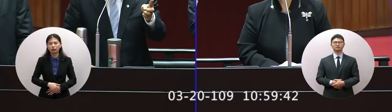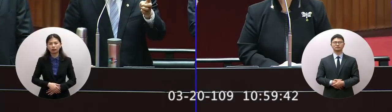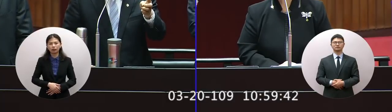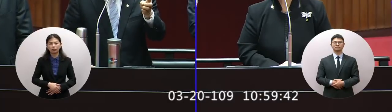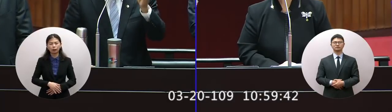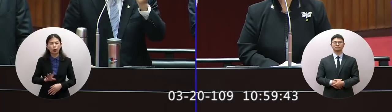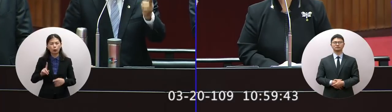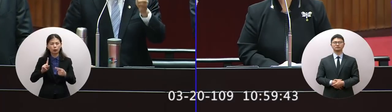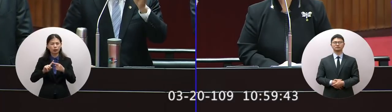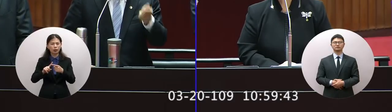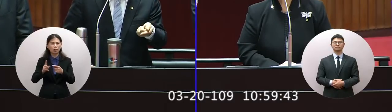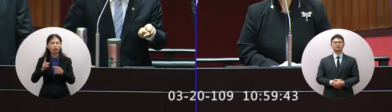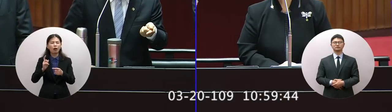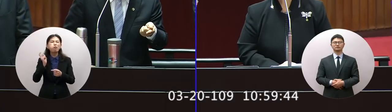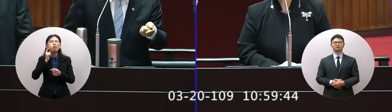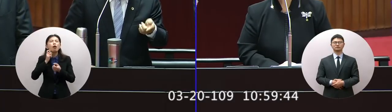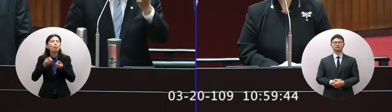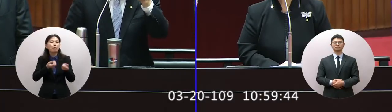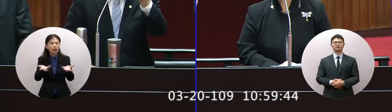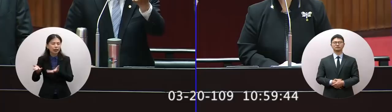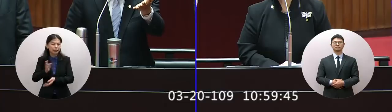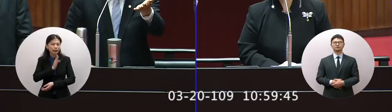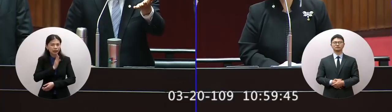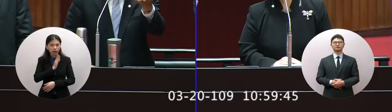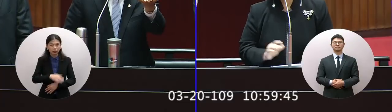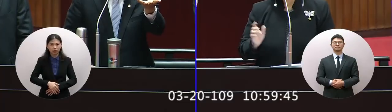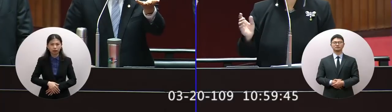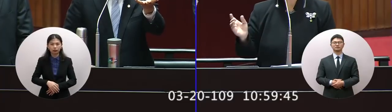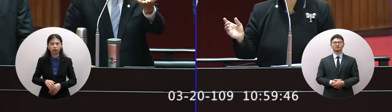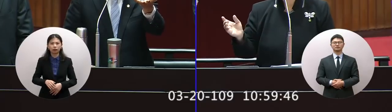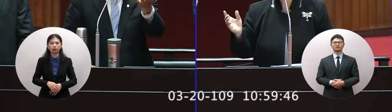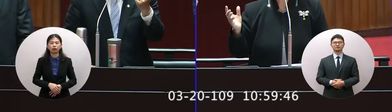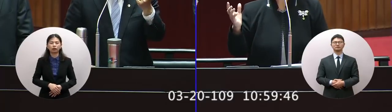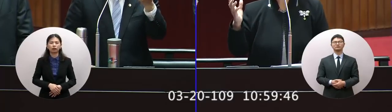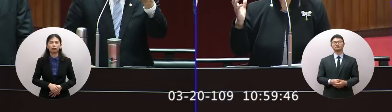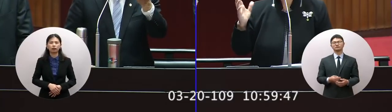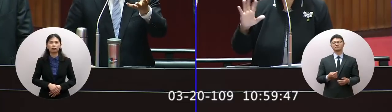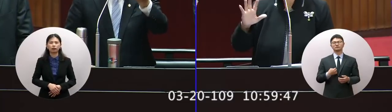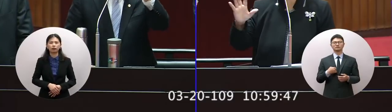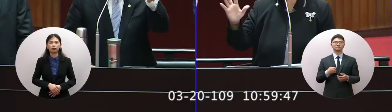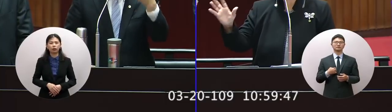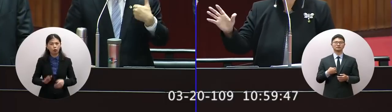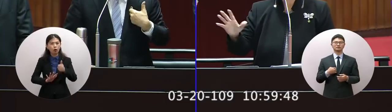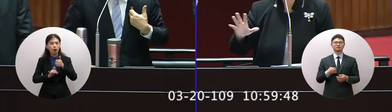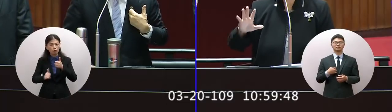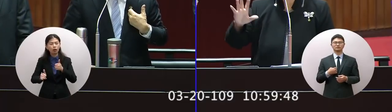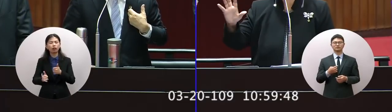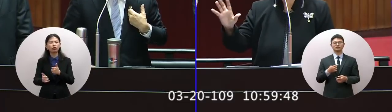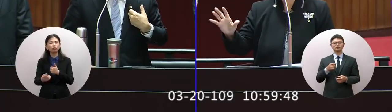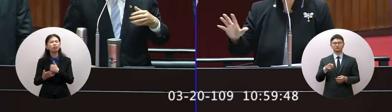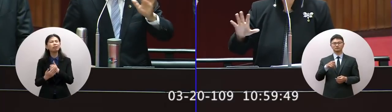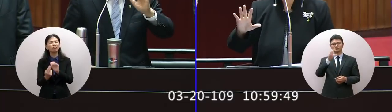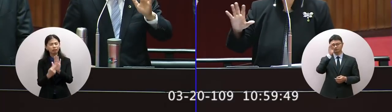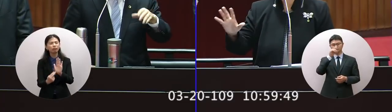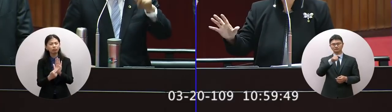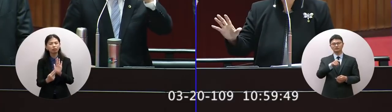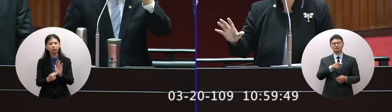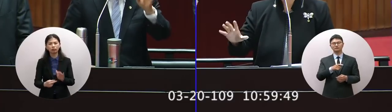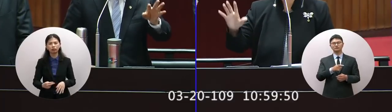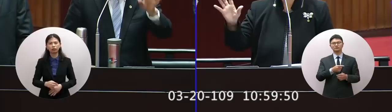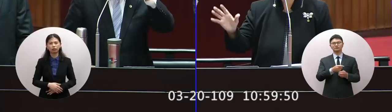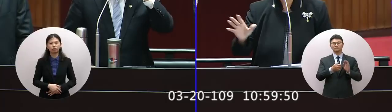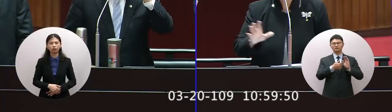是有人惡意團的假消息所以委員要用看他某某某某星某某不